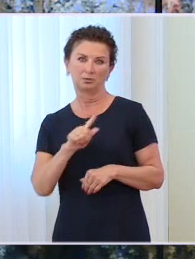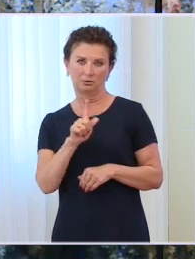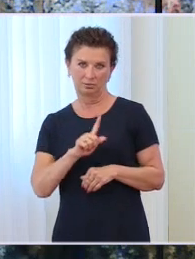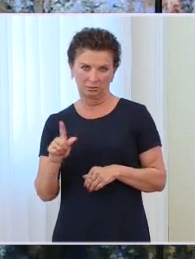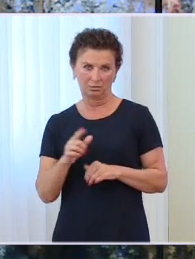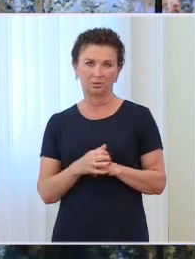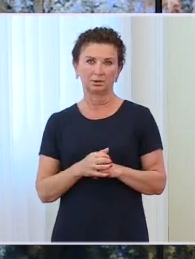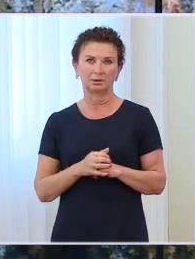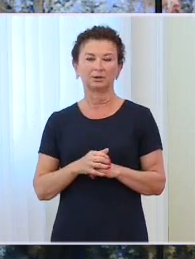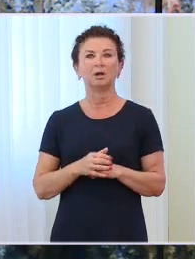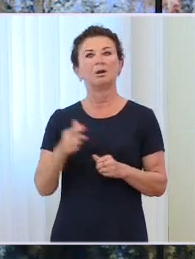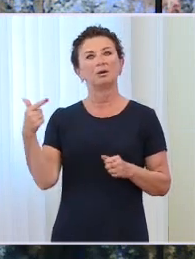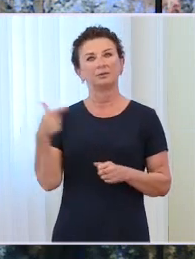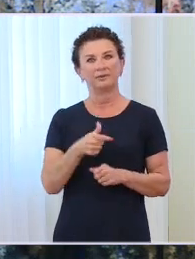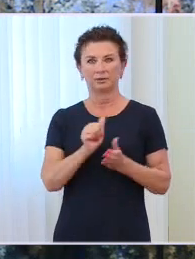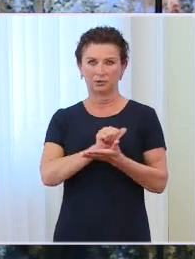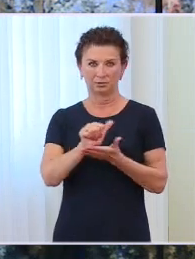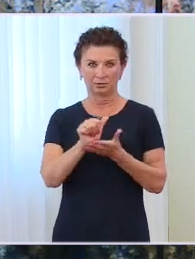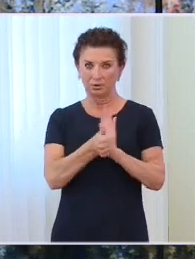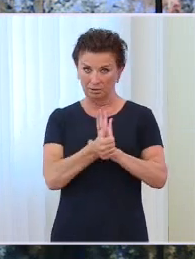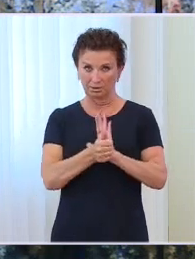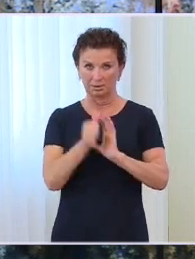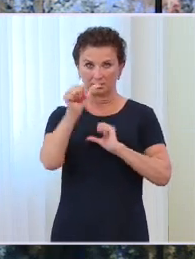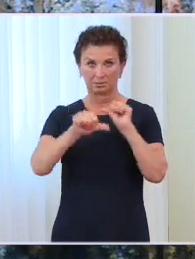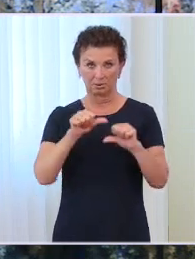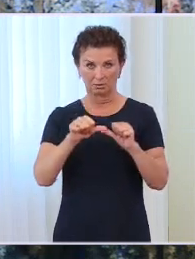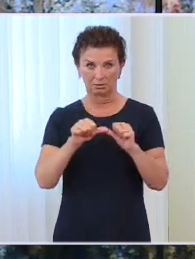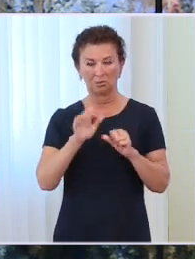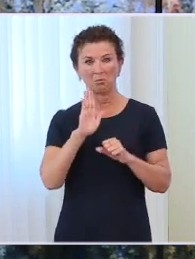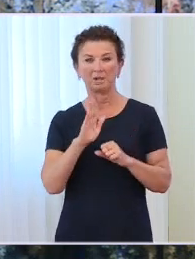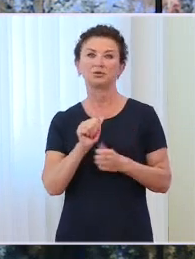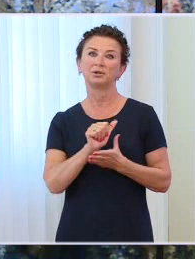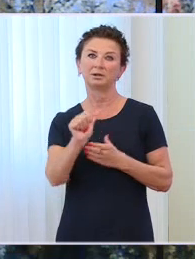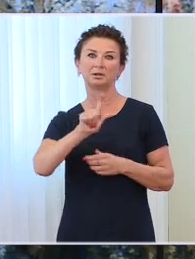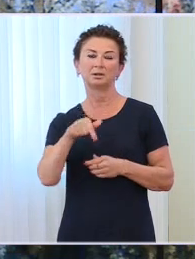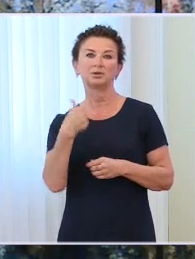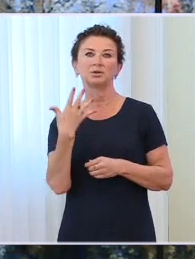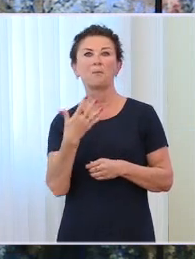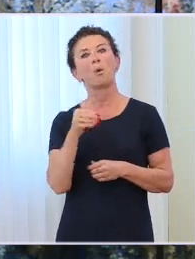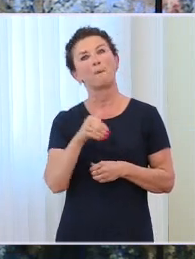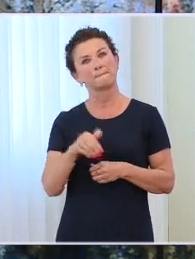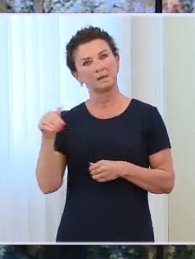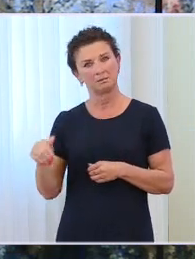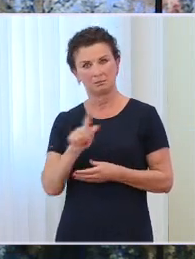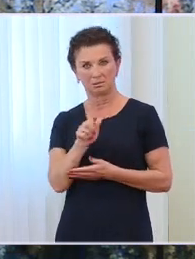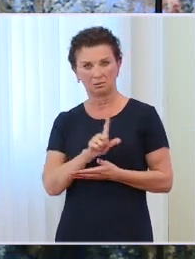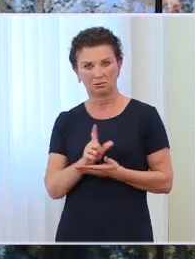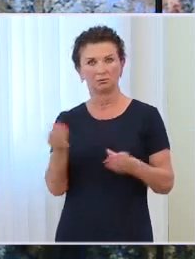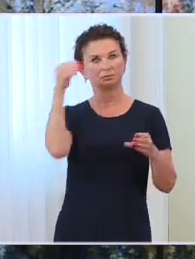pierwsza transza to jest 11,6 mln zł trafi na ten program.